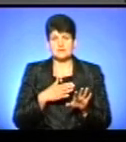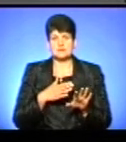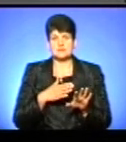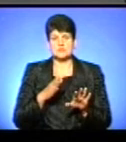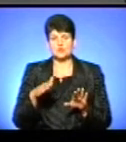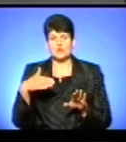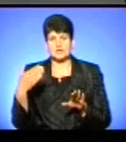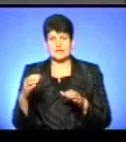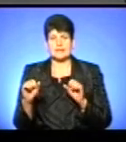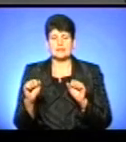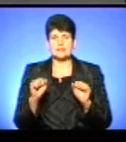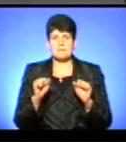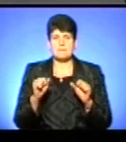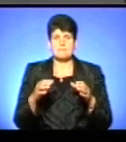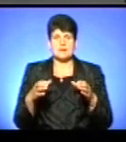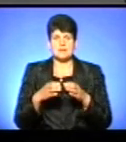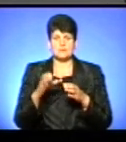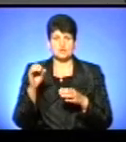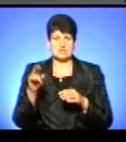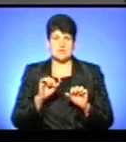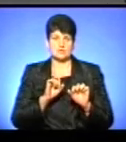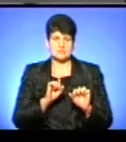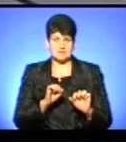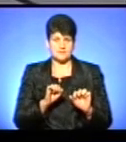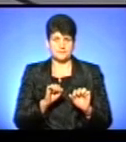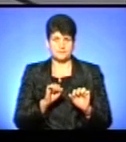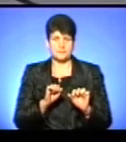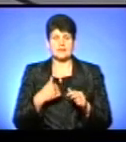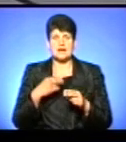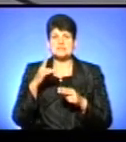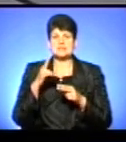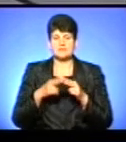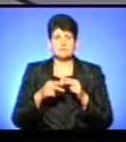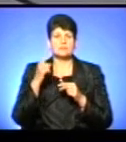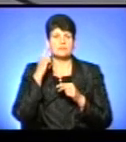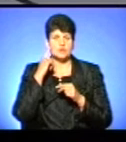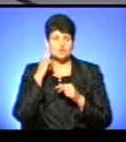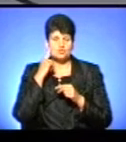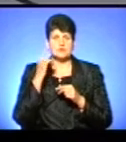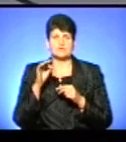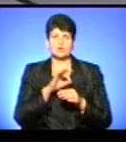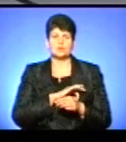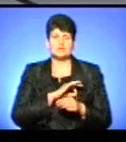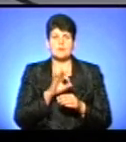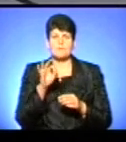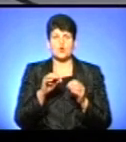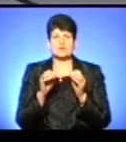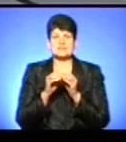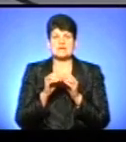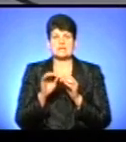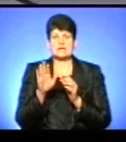департаменту соціального захисту, якщо це буде в сфері повноважень. Ну, власне, на завершення ми чули від юриста перинатального центру про 10